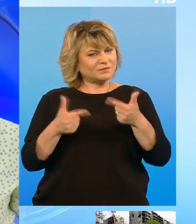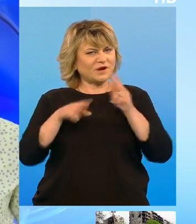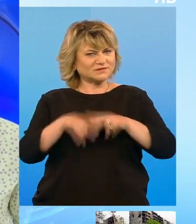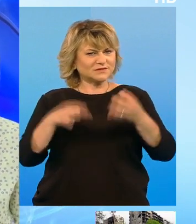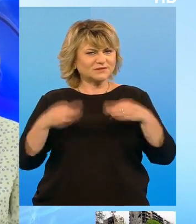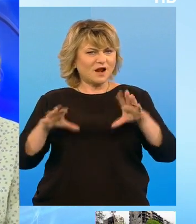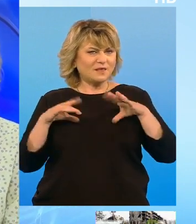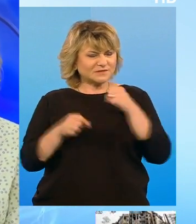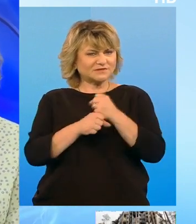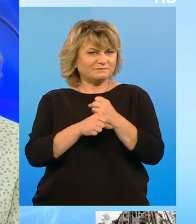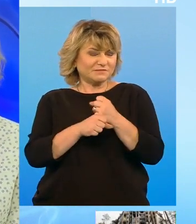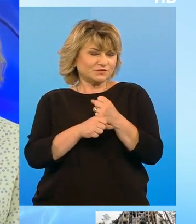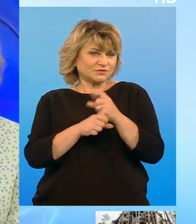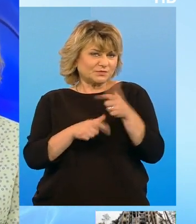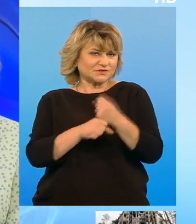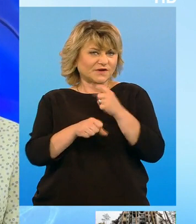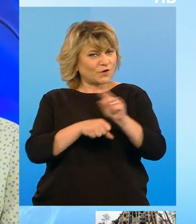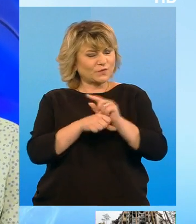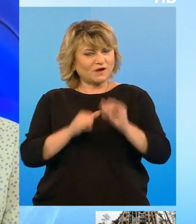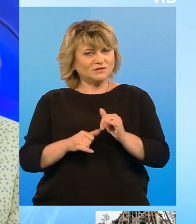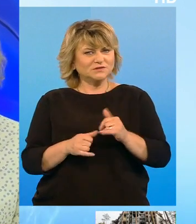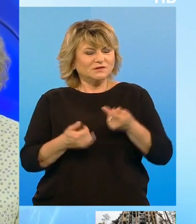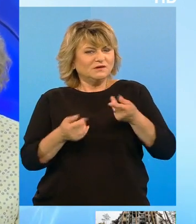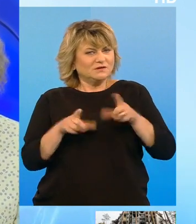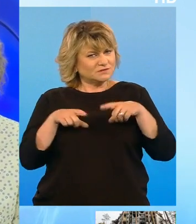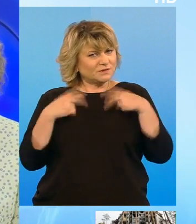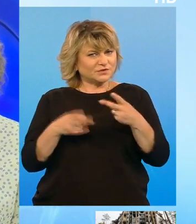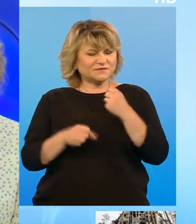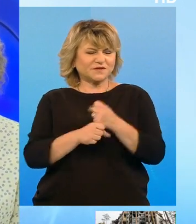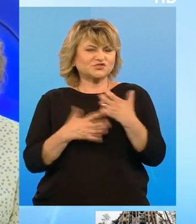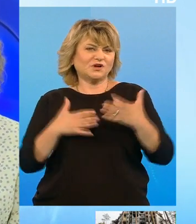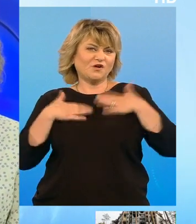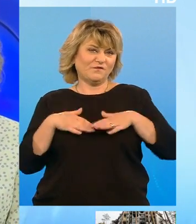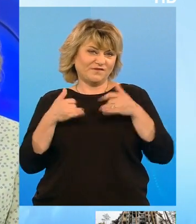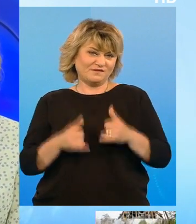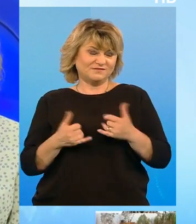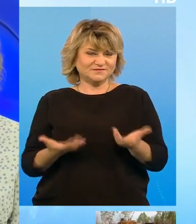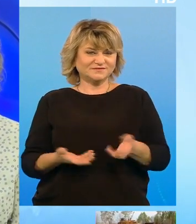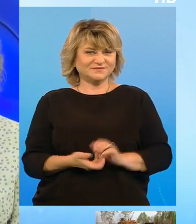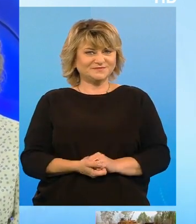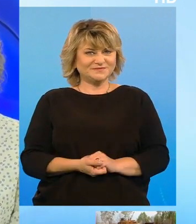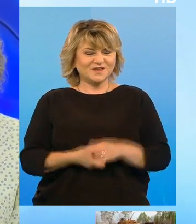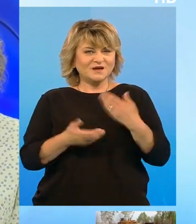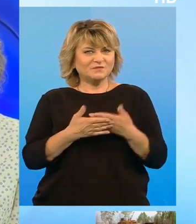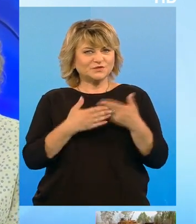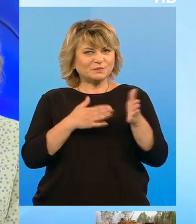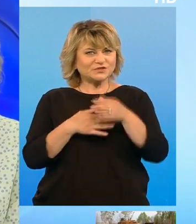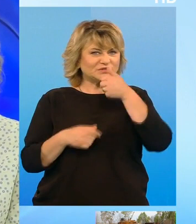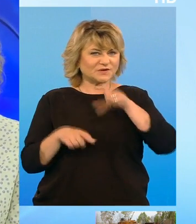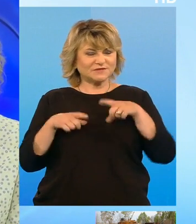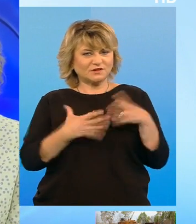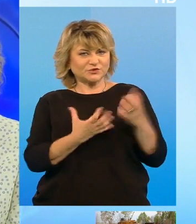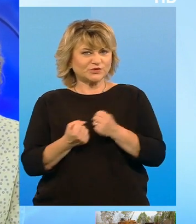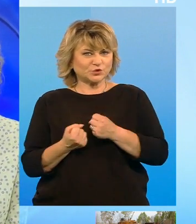să poată să facă lucrurile astăzi și de altfel oricum ei pun accent pe ei și fac numai cele convinați. Pentru pești, ziua